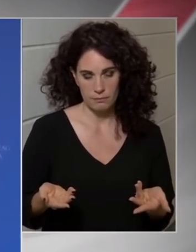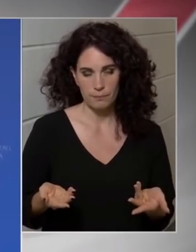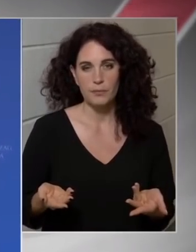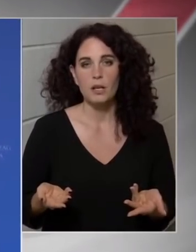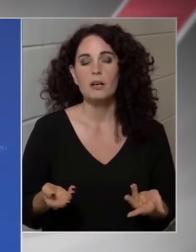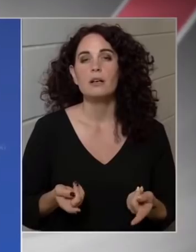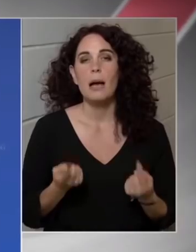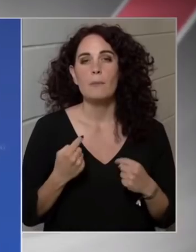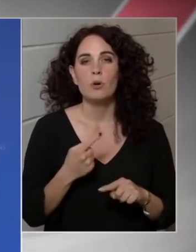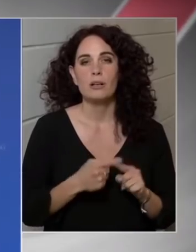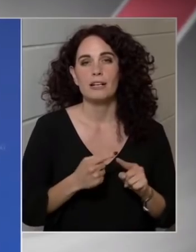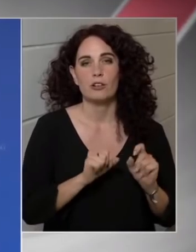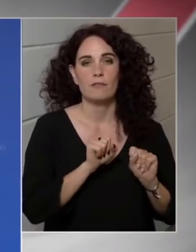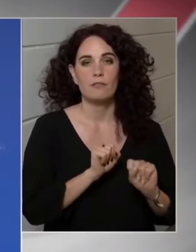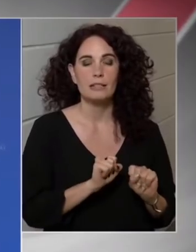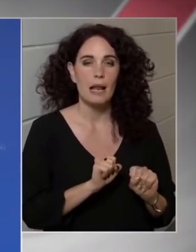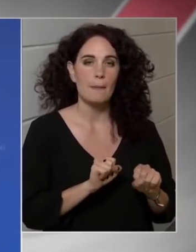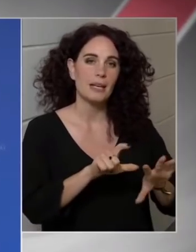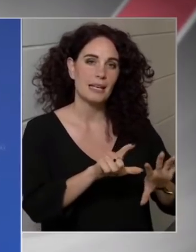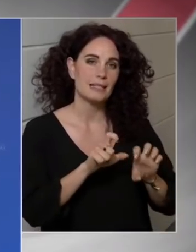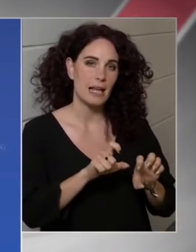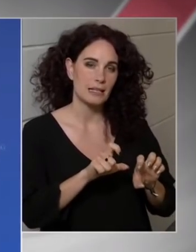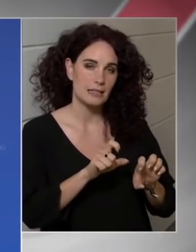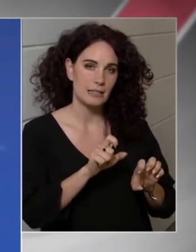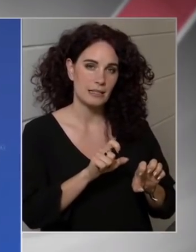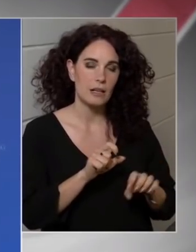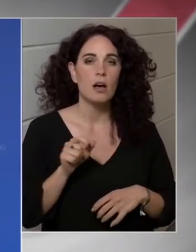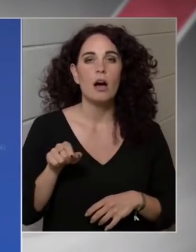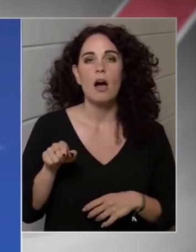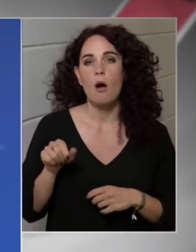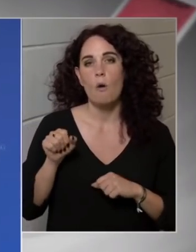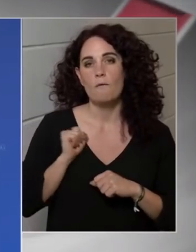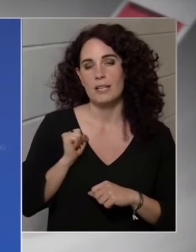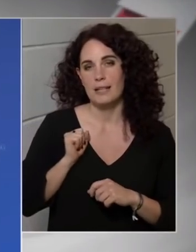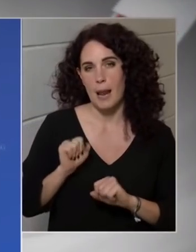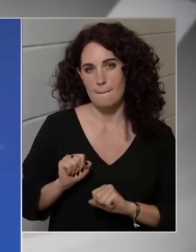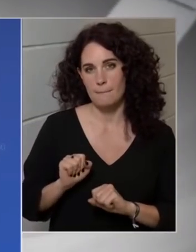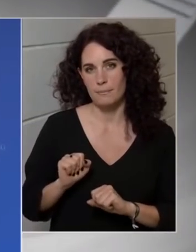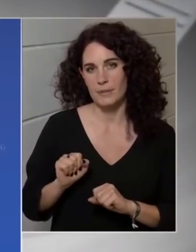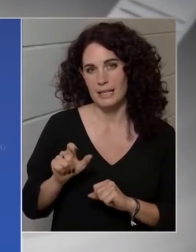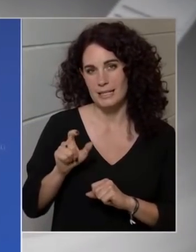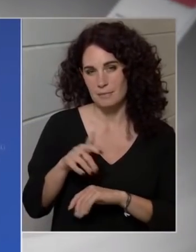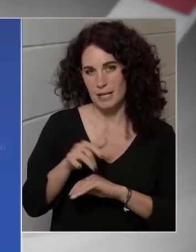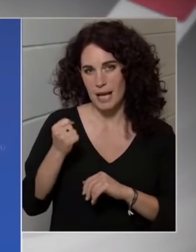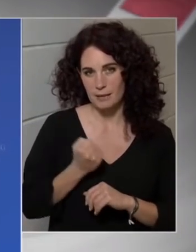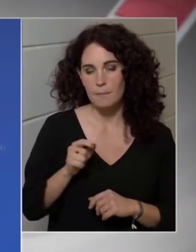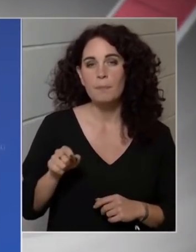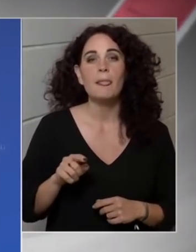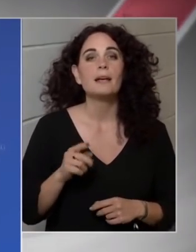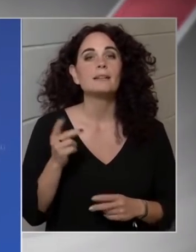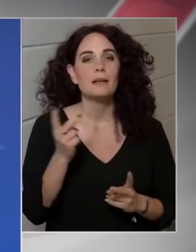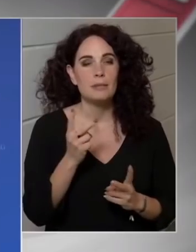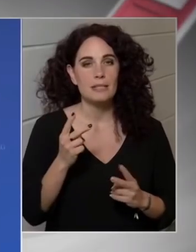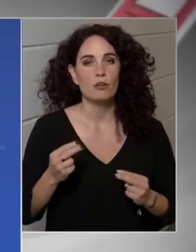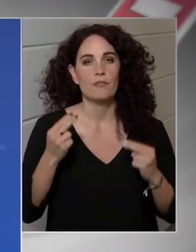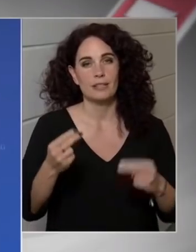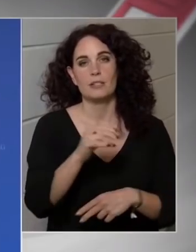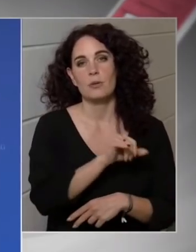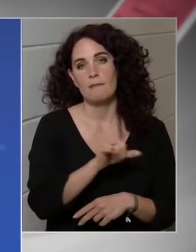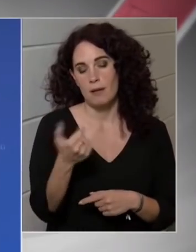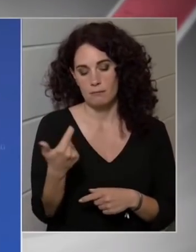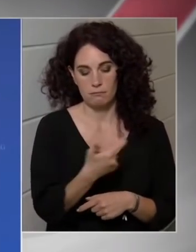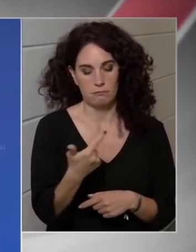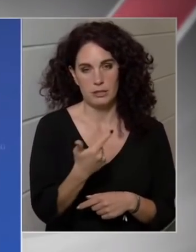a rezsivédelmi az kb. 700, a honvédelmi pedig 200 milliárd. Jövőre természetesen mindkét alap növekedhet,